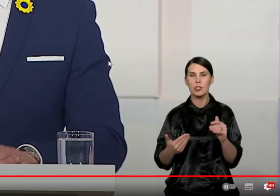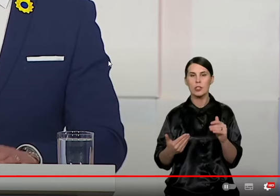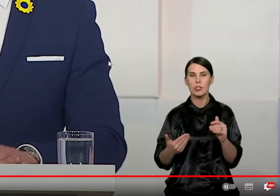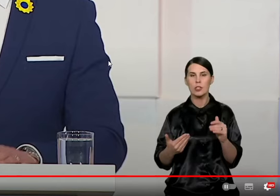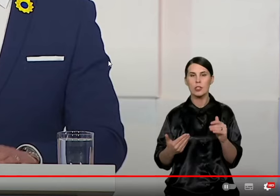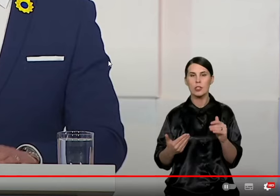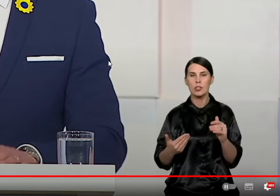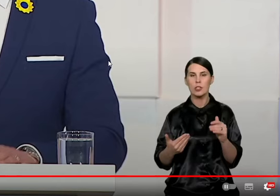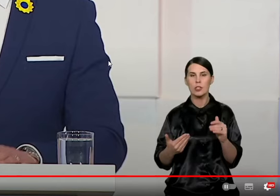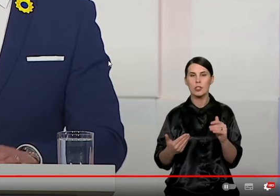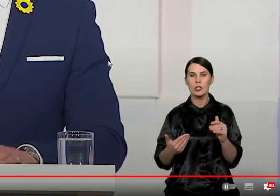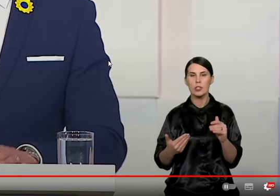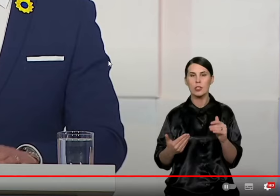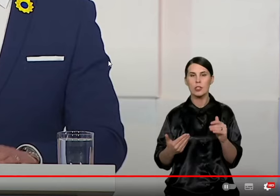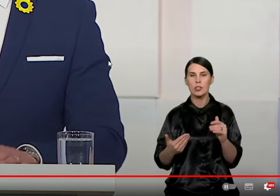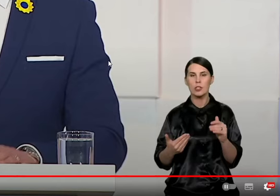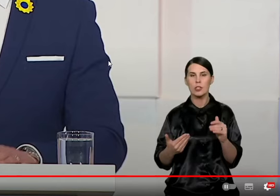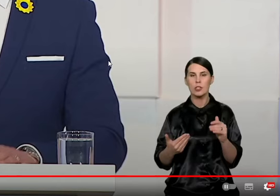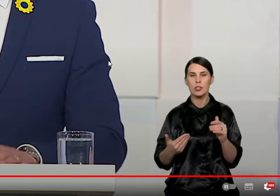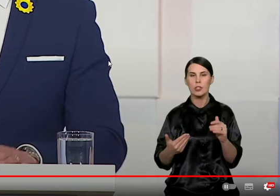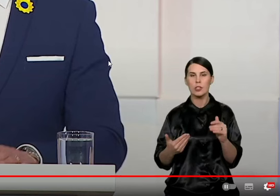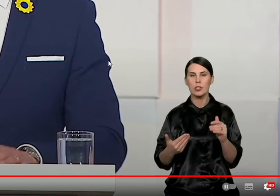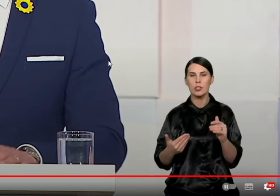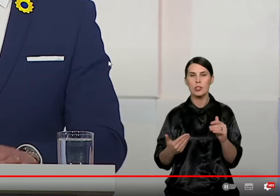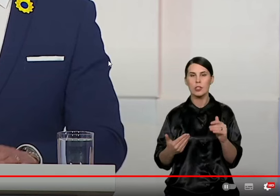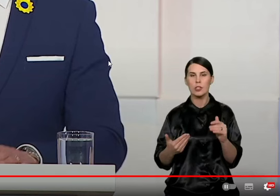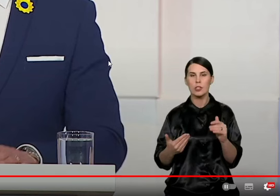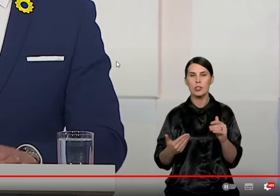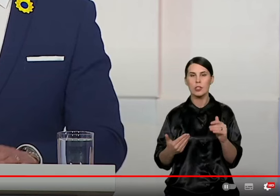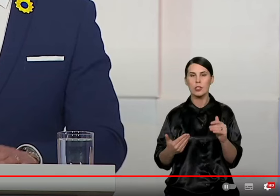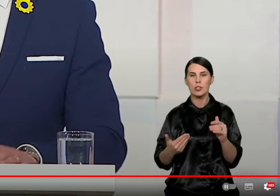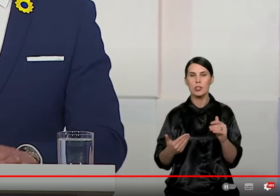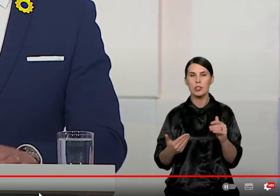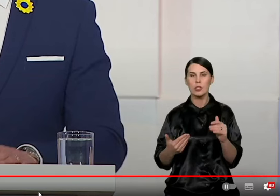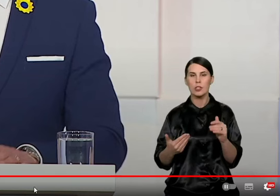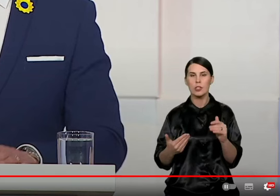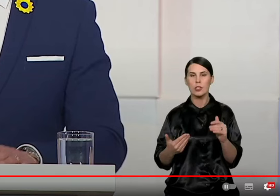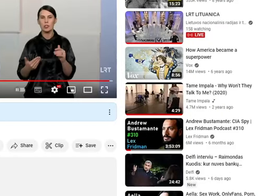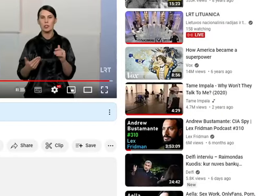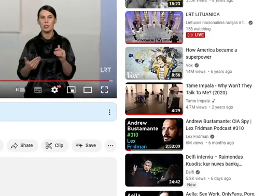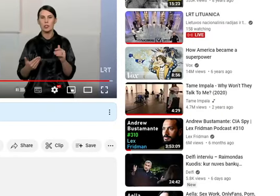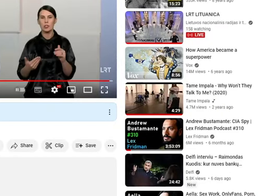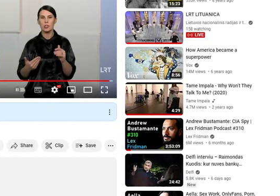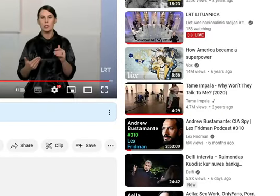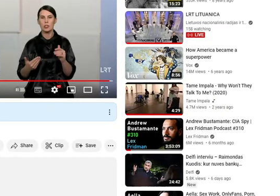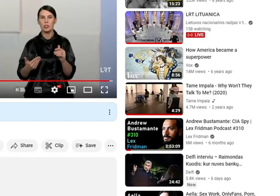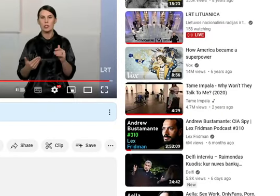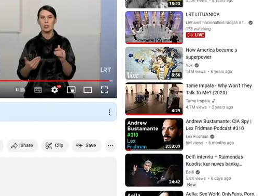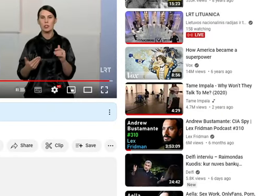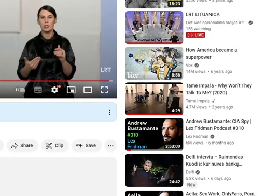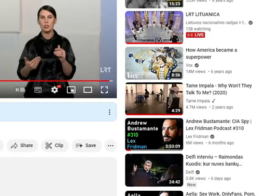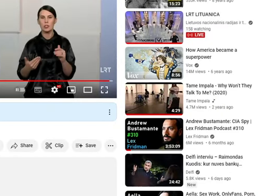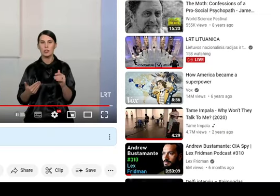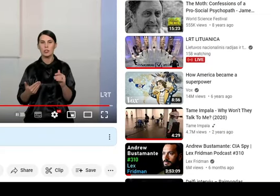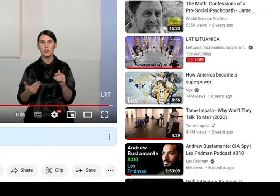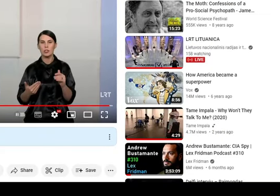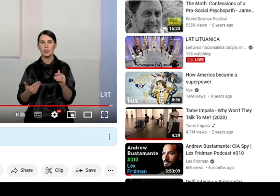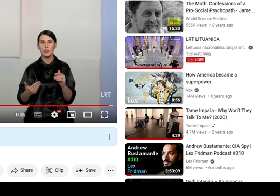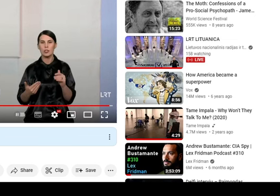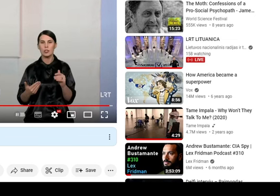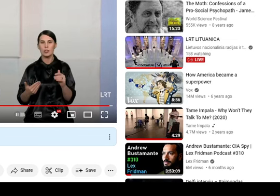Nu jo, tai čia problema tokia. Jo, sure. Aha. Gerai, labai fainas debatas iš tikrų buvo.